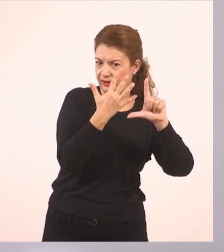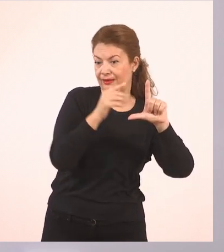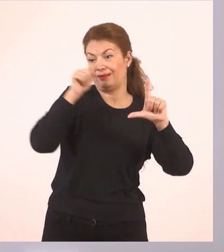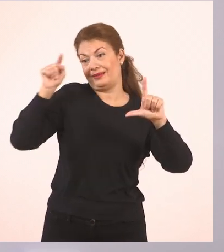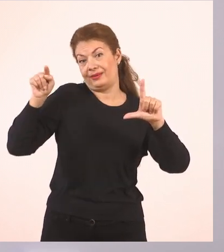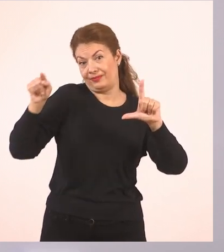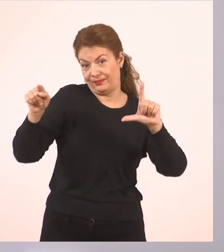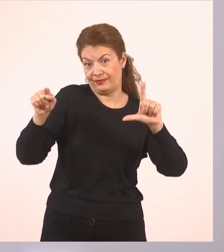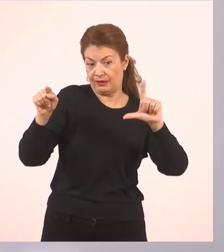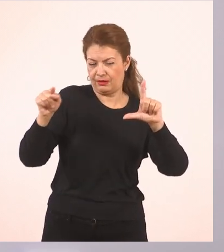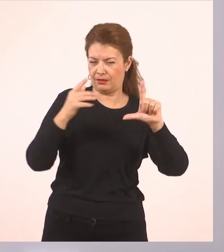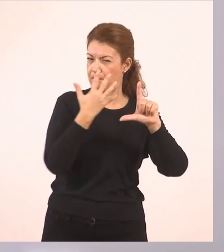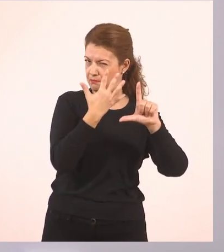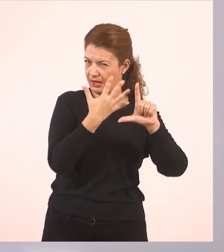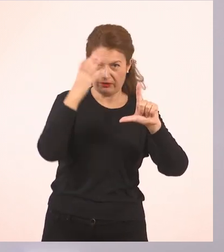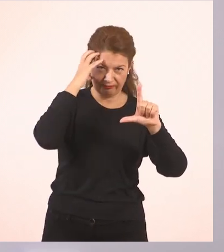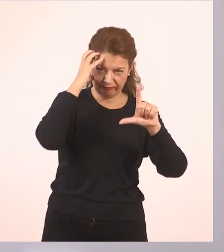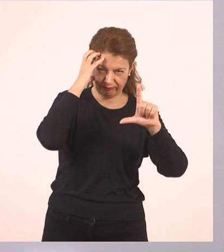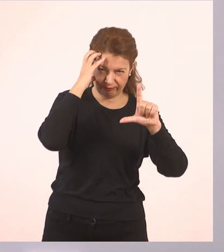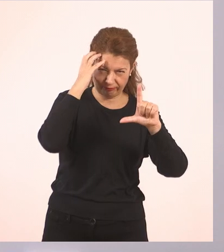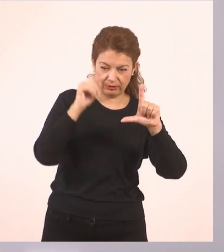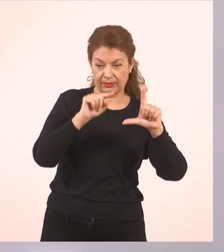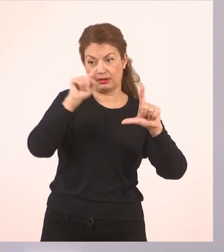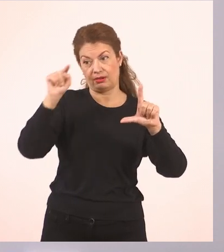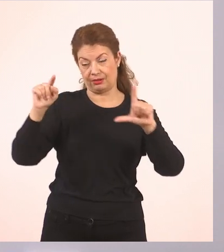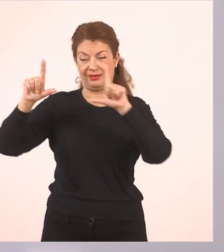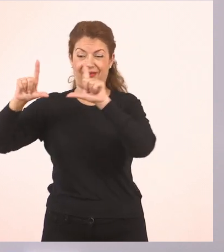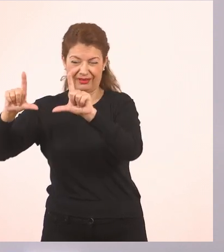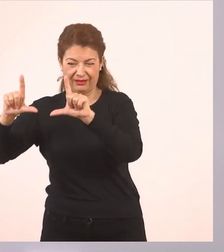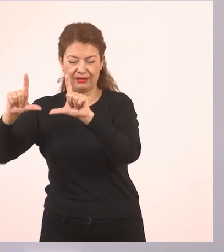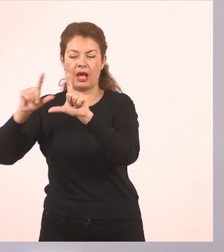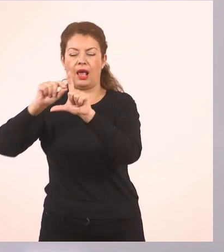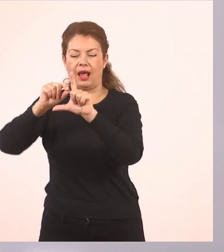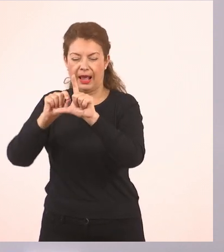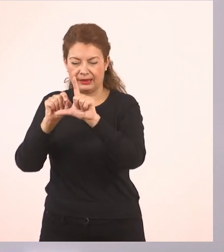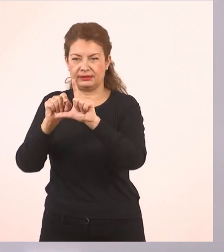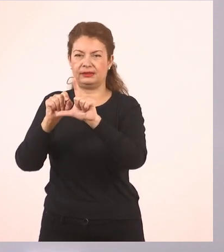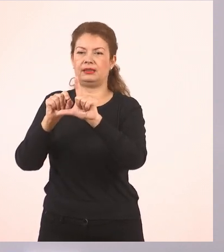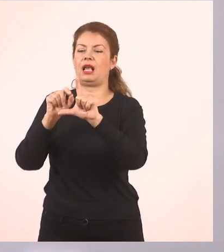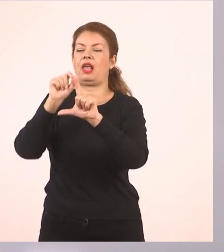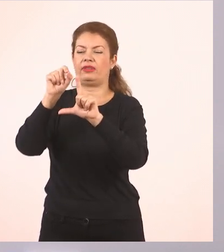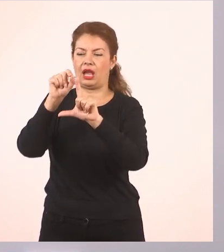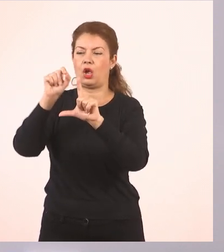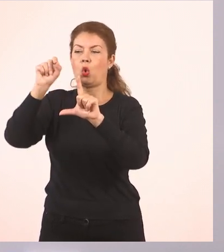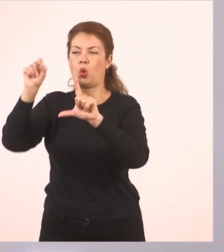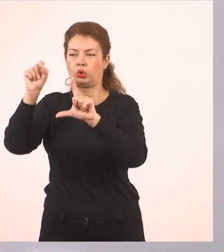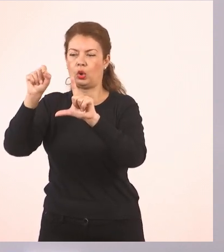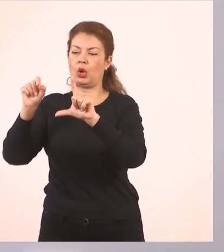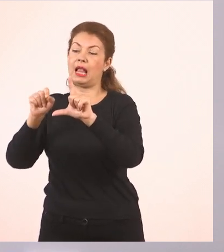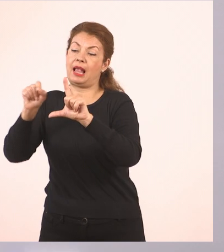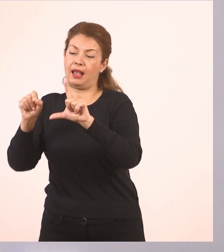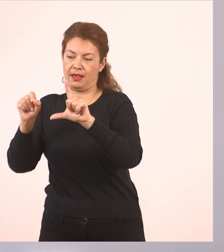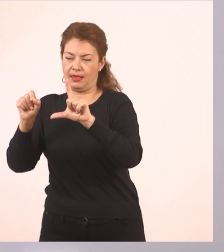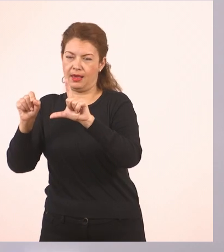Είμαι στο 5, το κρατώ στο μυαλό και ξεκινώ να ανεβαίνω. 6, 7, 8,